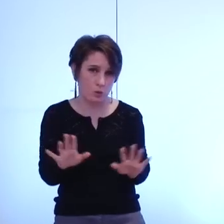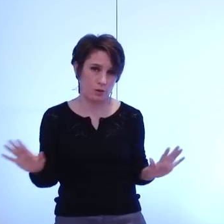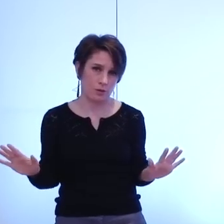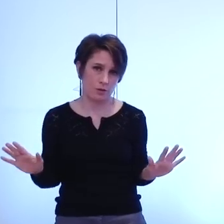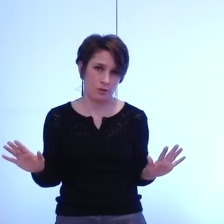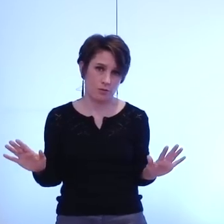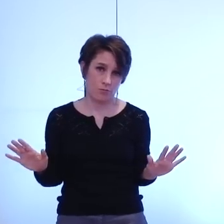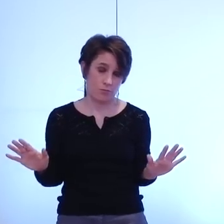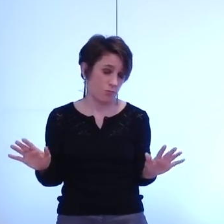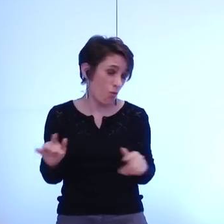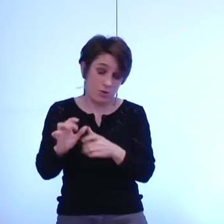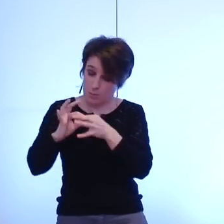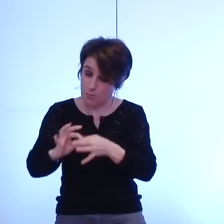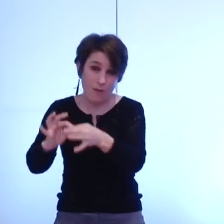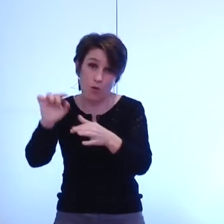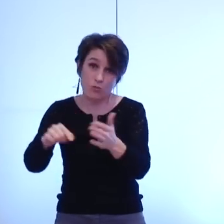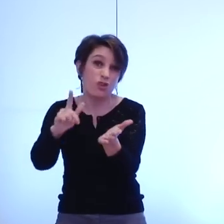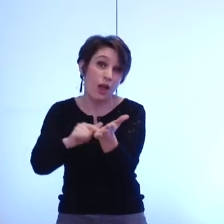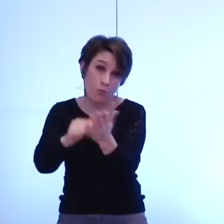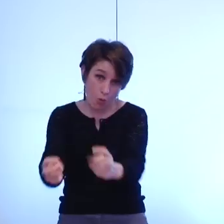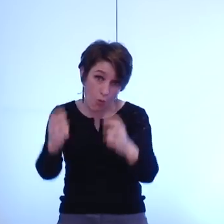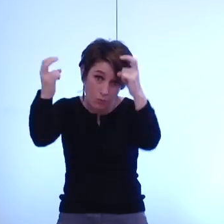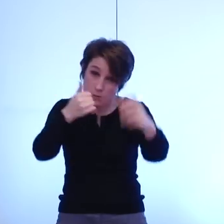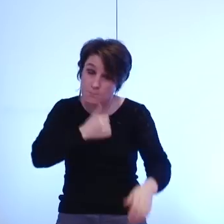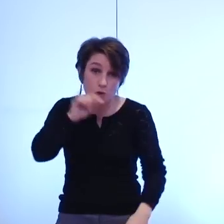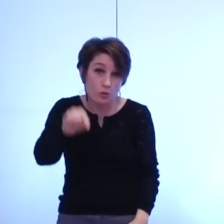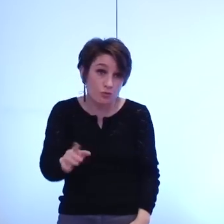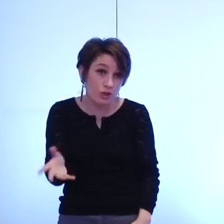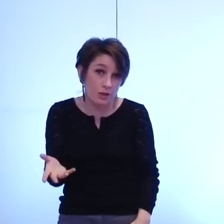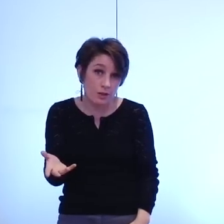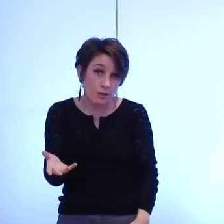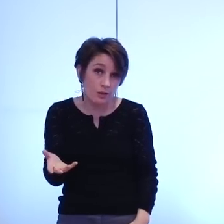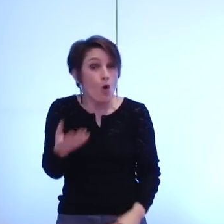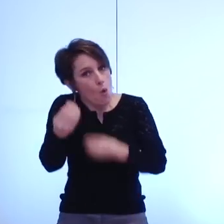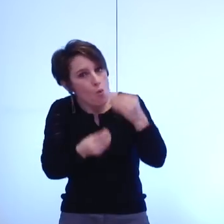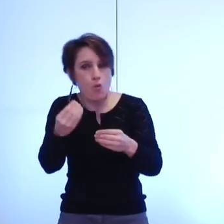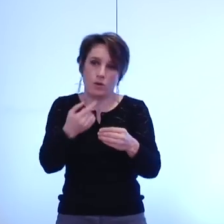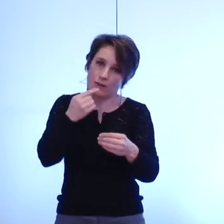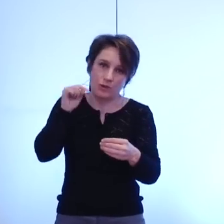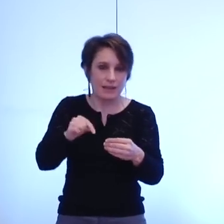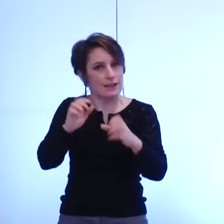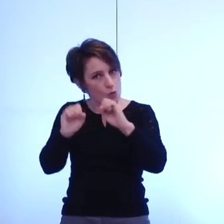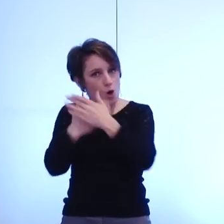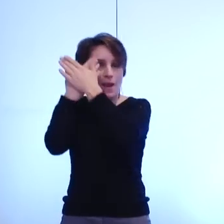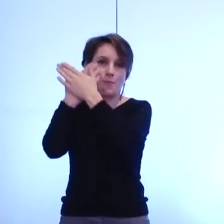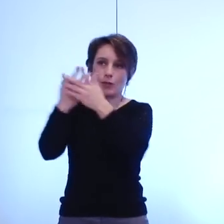une augmentation de la fiscalité si vous n'agissez pas pour réduire le train de vie de l'intercommunalité